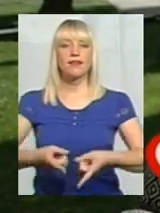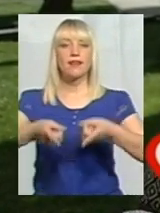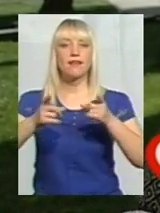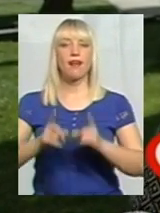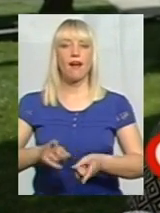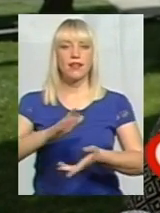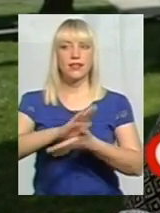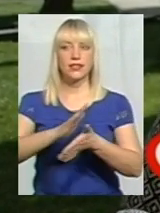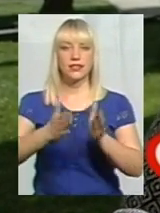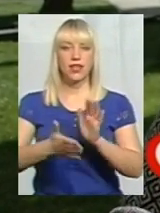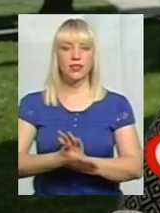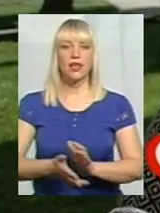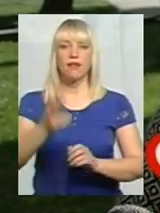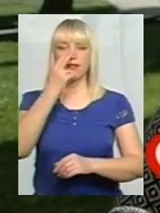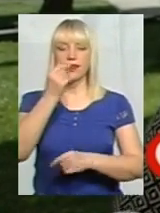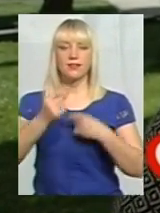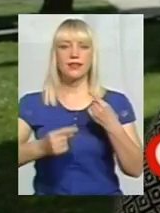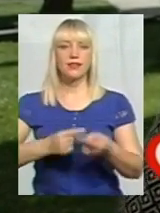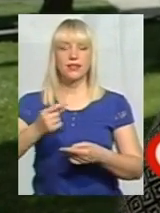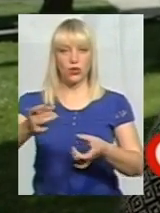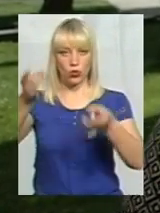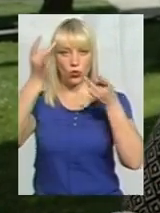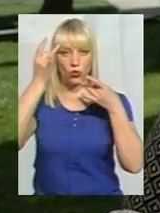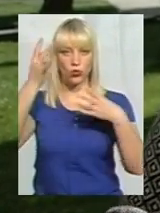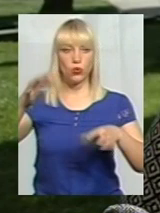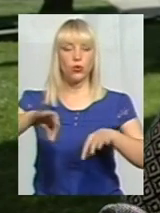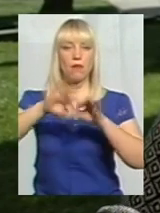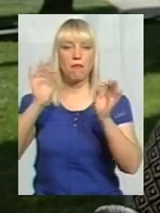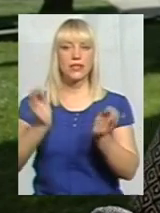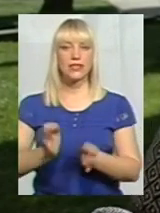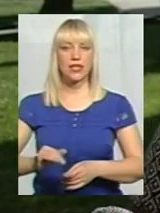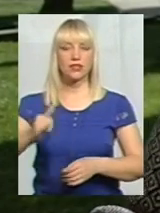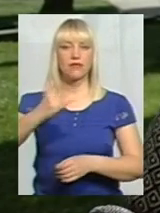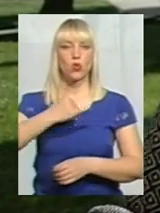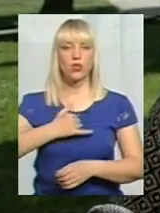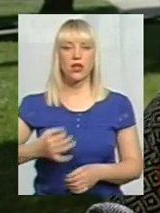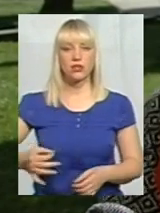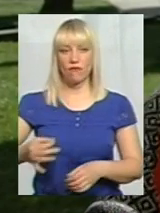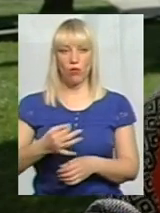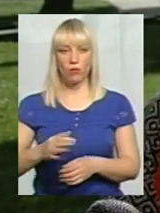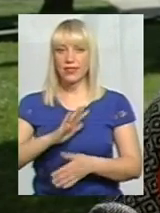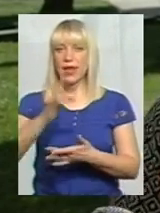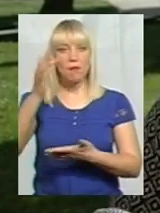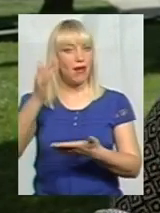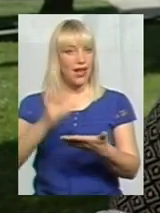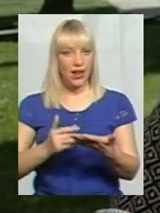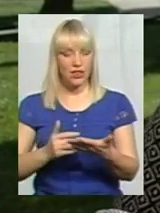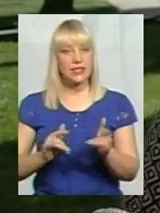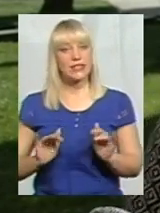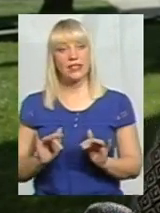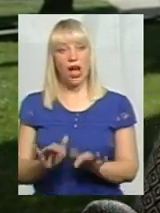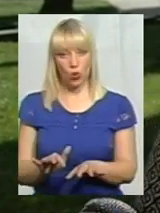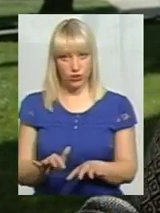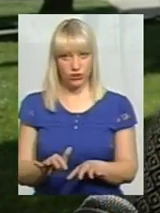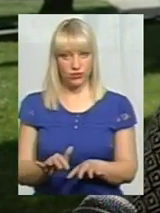традиційної культури, мистецтва у нас в області. не переліком заходів,